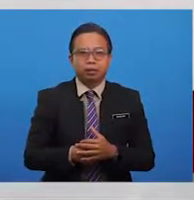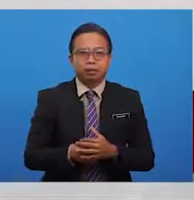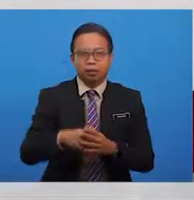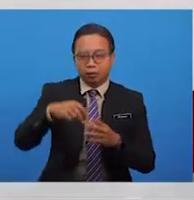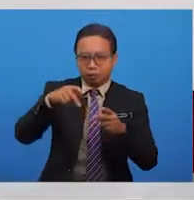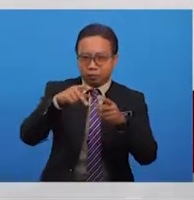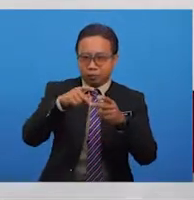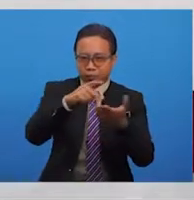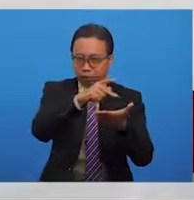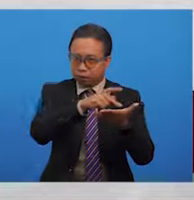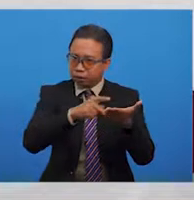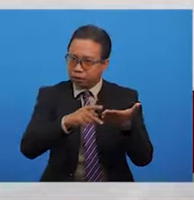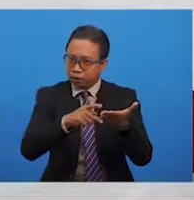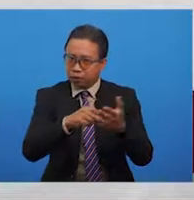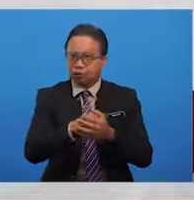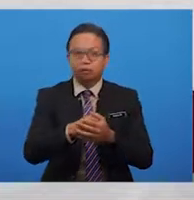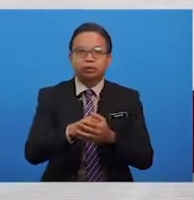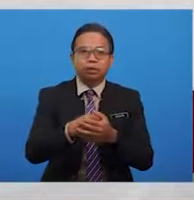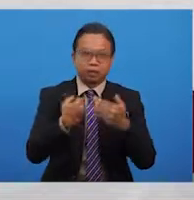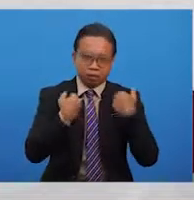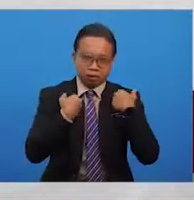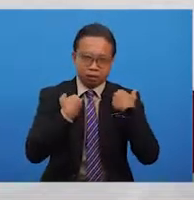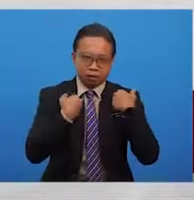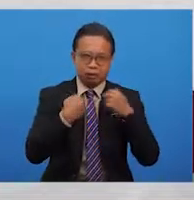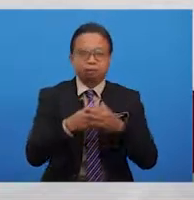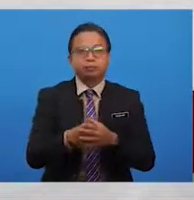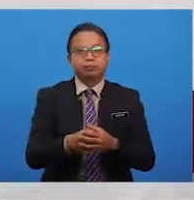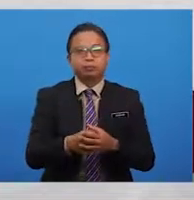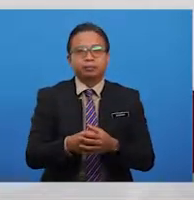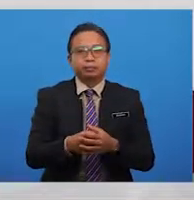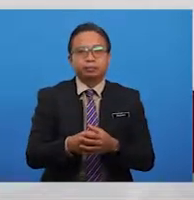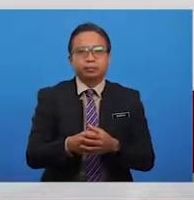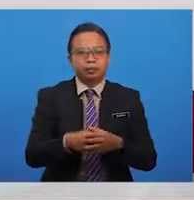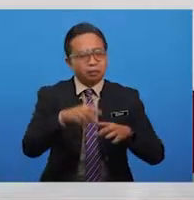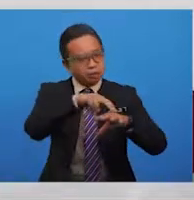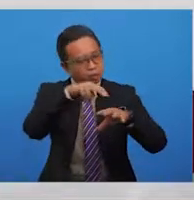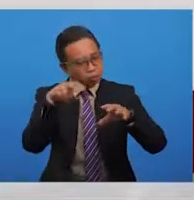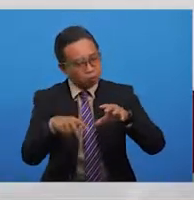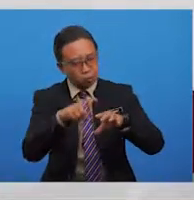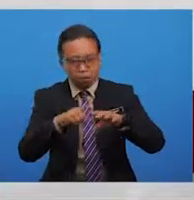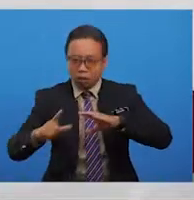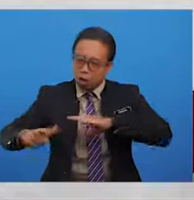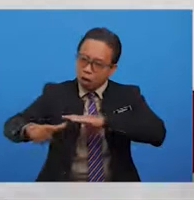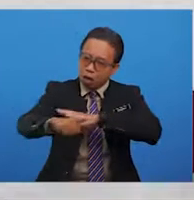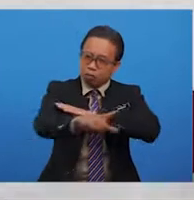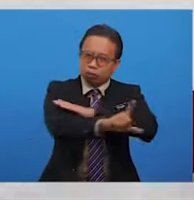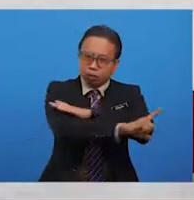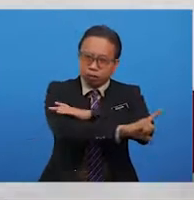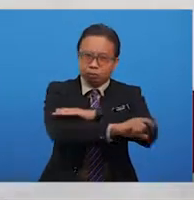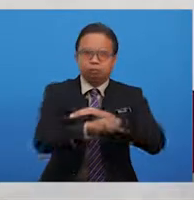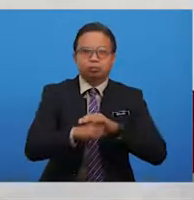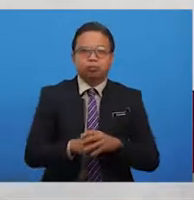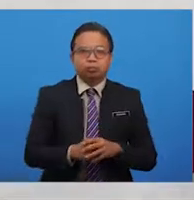keadilan yang tersiran. Nun karam di lautan kesumat